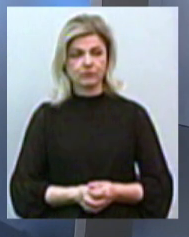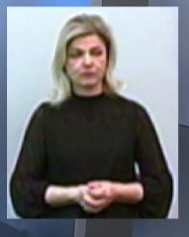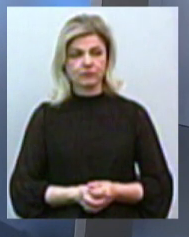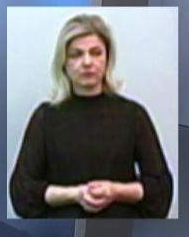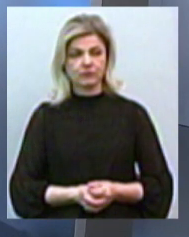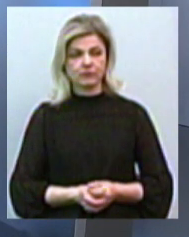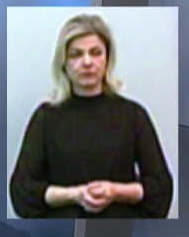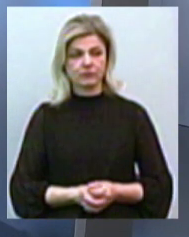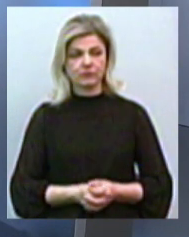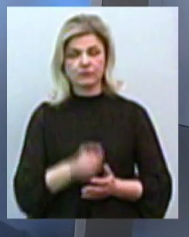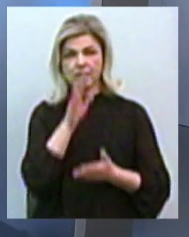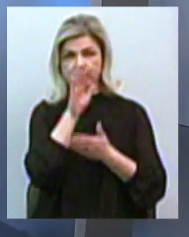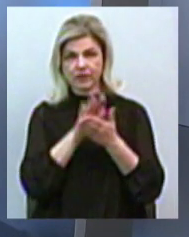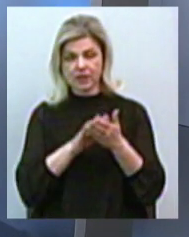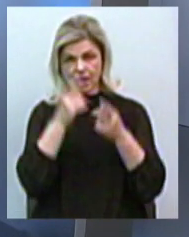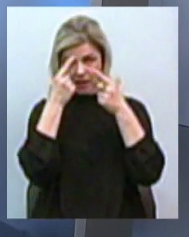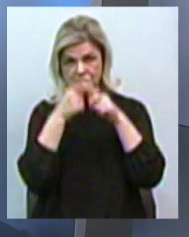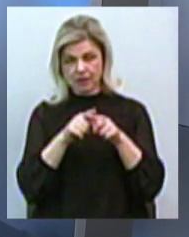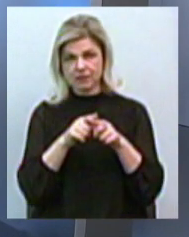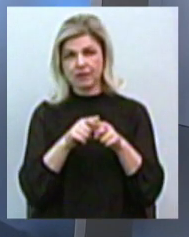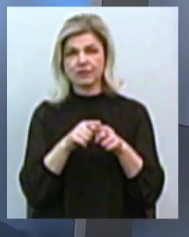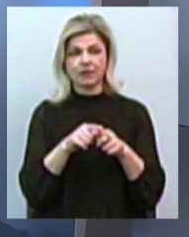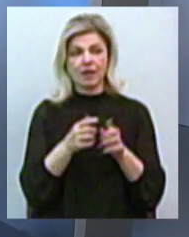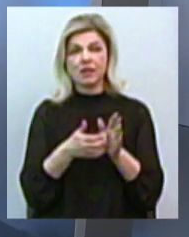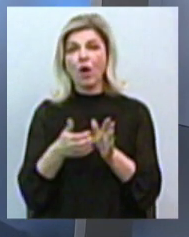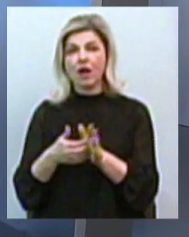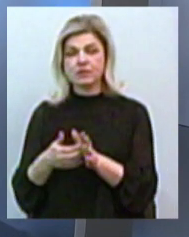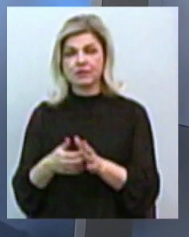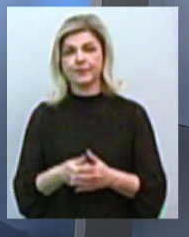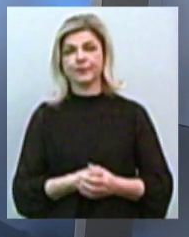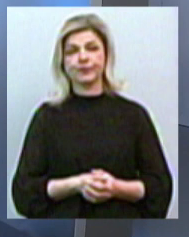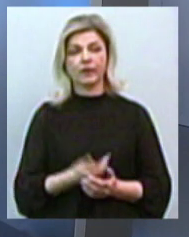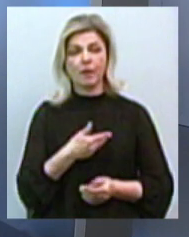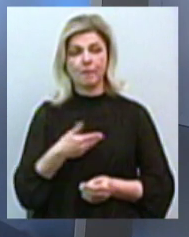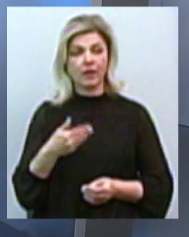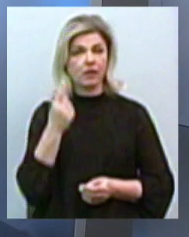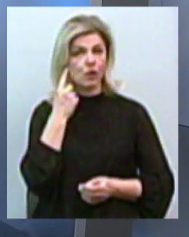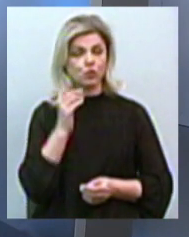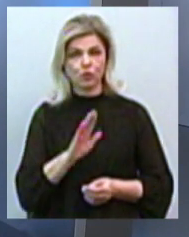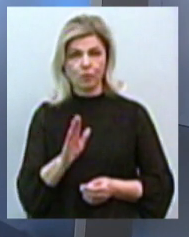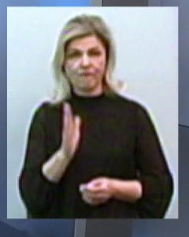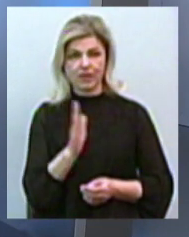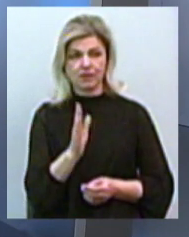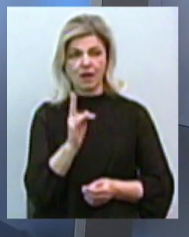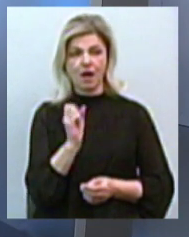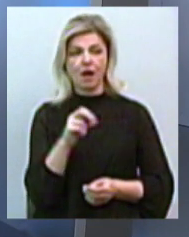Я перепрошую, технічні якісь негаразди. Ми не чуємо зараз Василя Капацину.